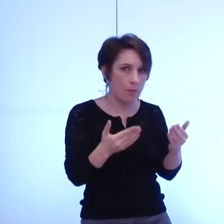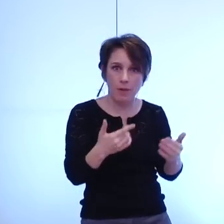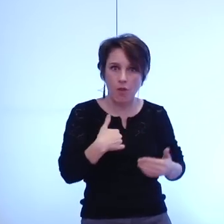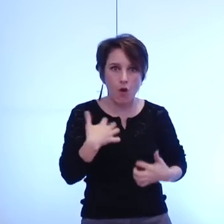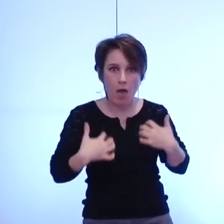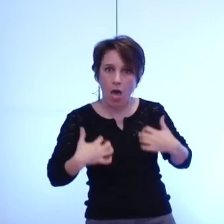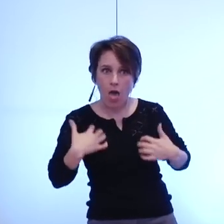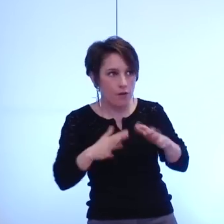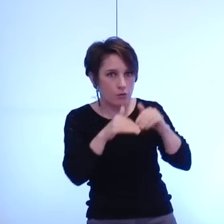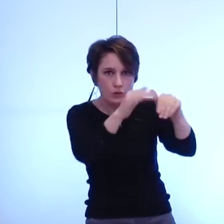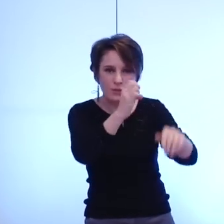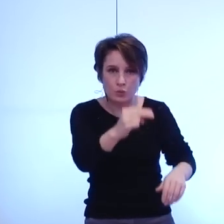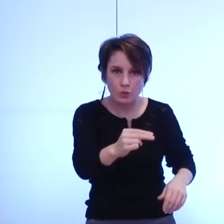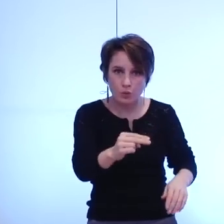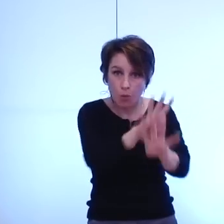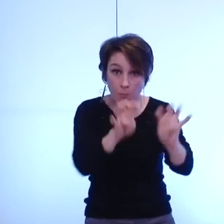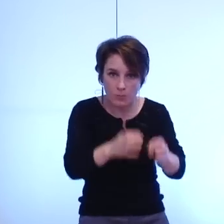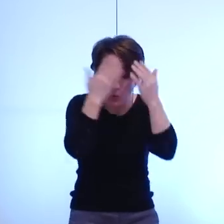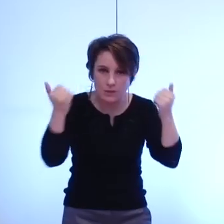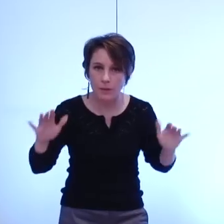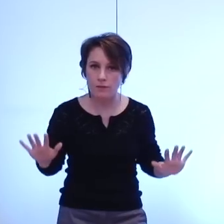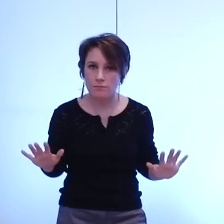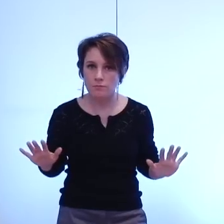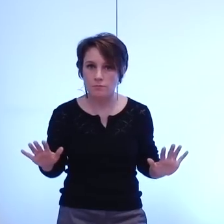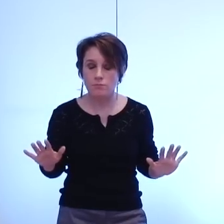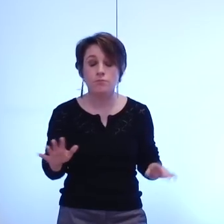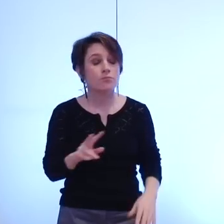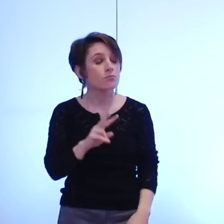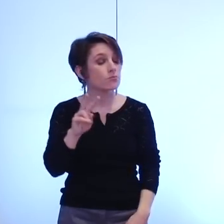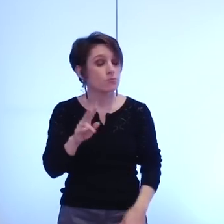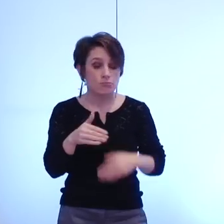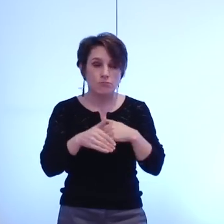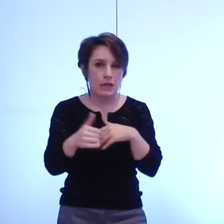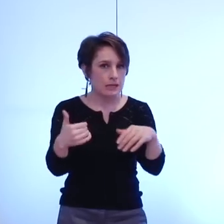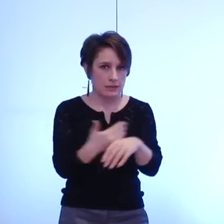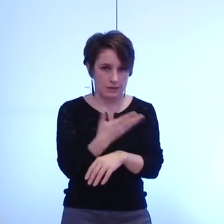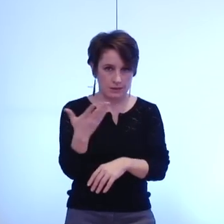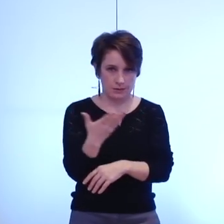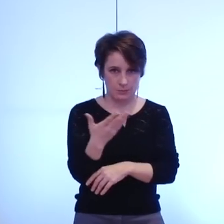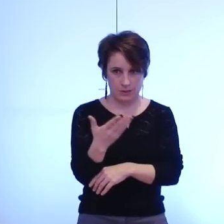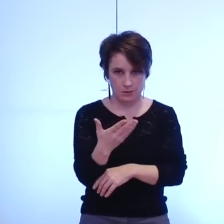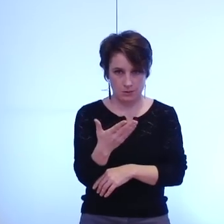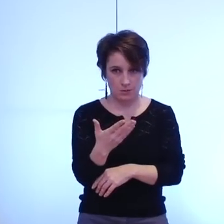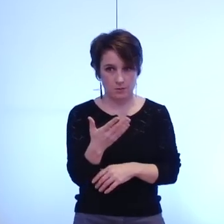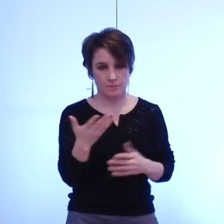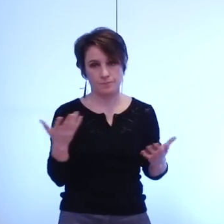car ce qui est en train de se passer ce conflit majeur